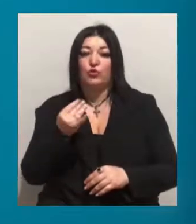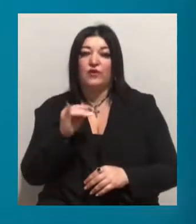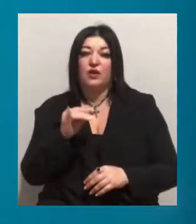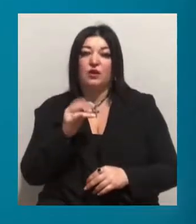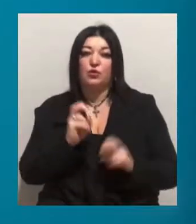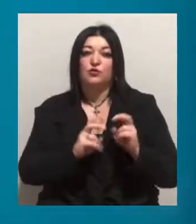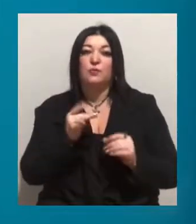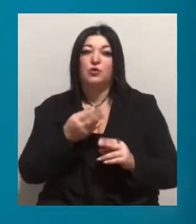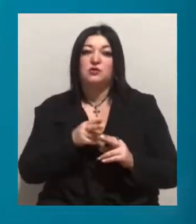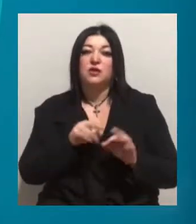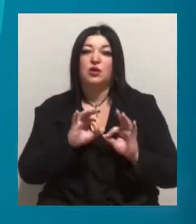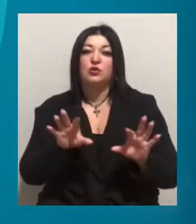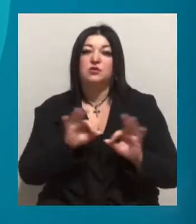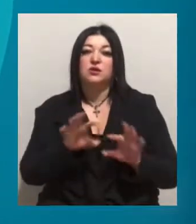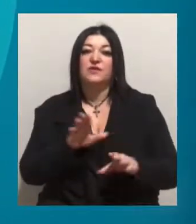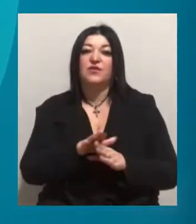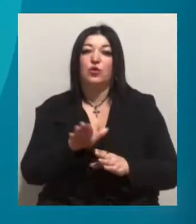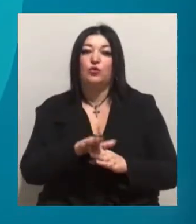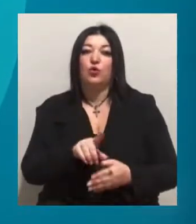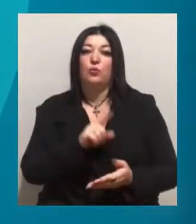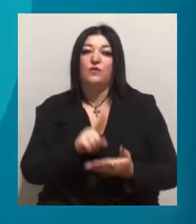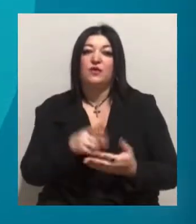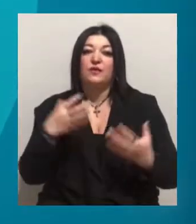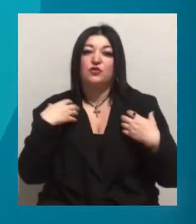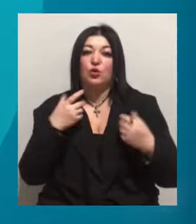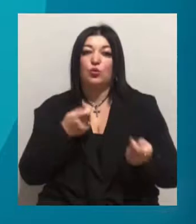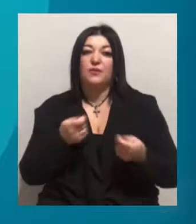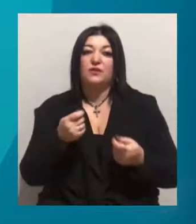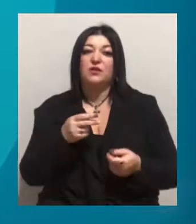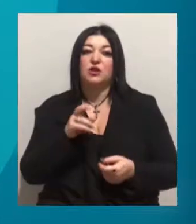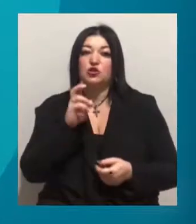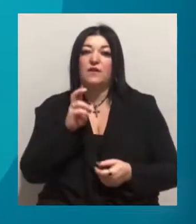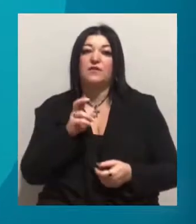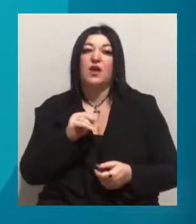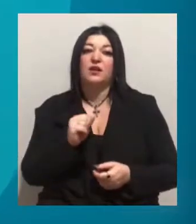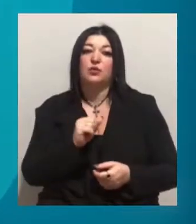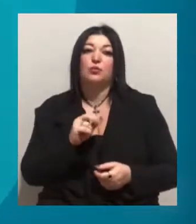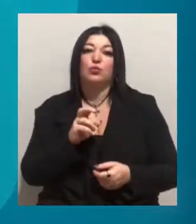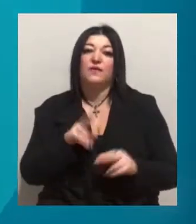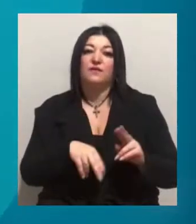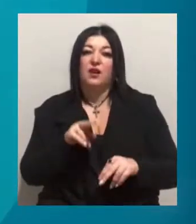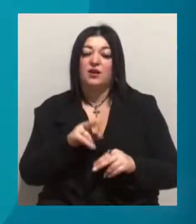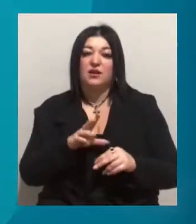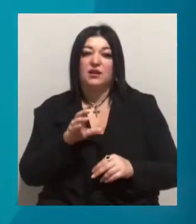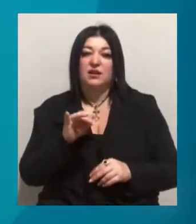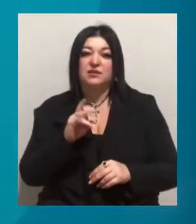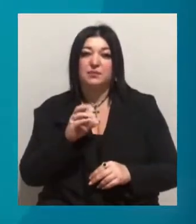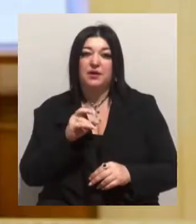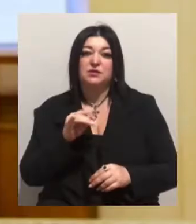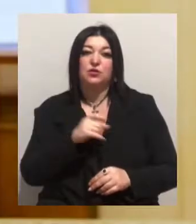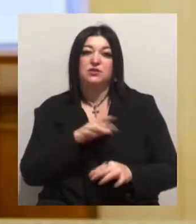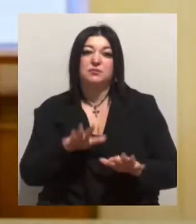розказав виконувач обов'язків начальника управління Державної архітекторної будівельної інспекції Одеської міської ради Олександр Авдєєв.